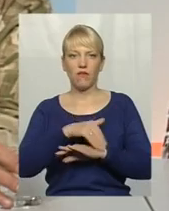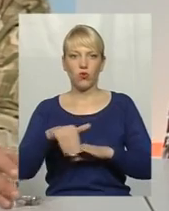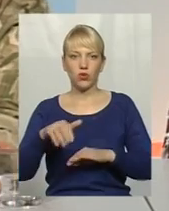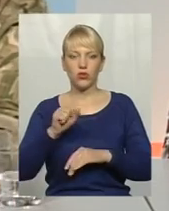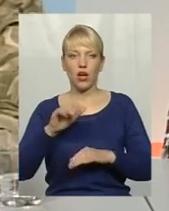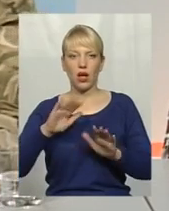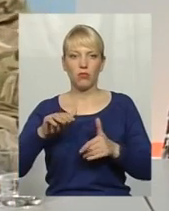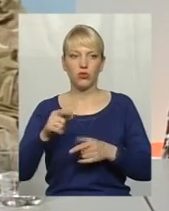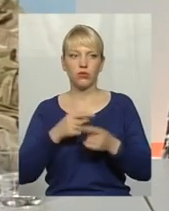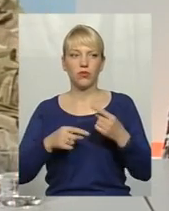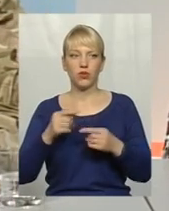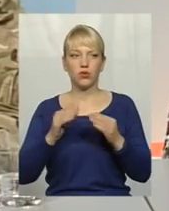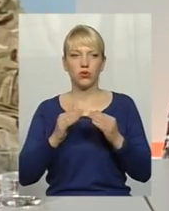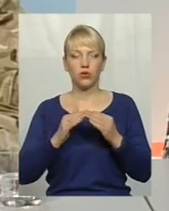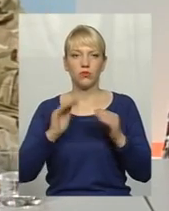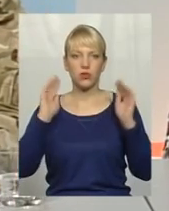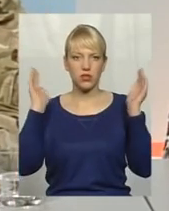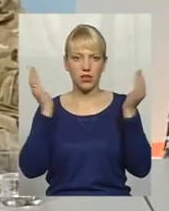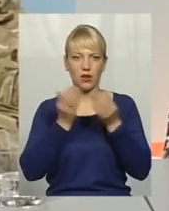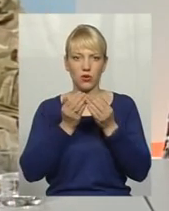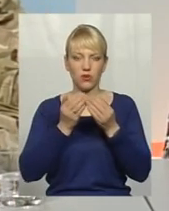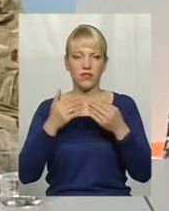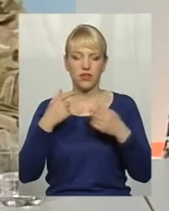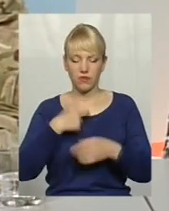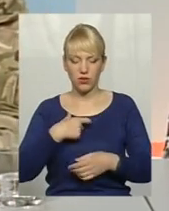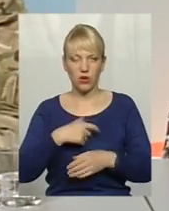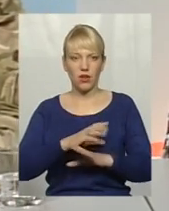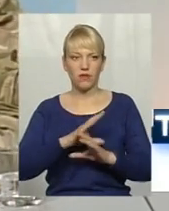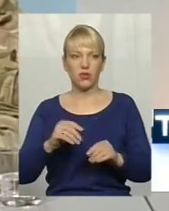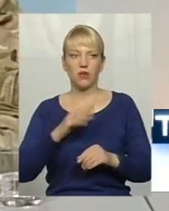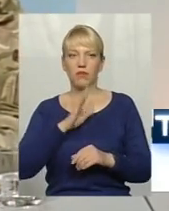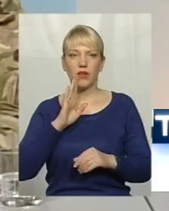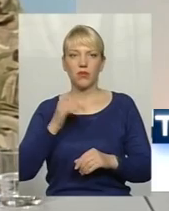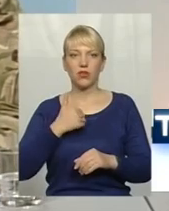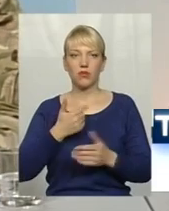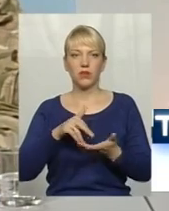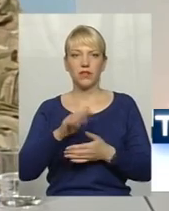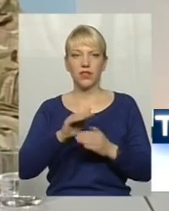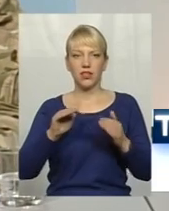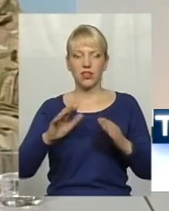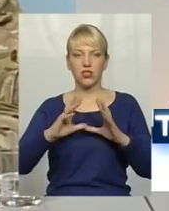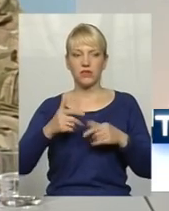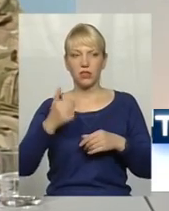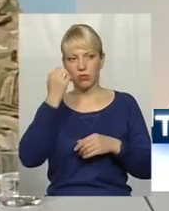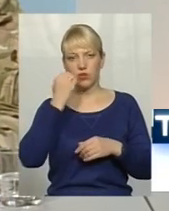а потім вернувся додому, закрився, замкнувся в собі. І каже, мама, я хотів піти в дитячий світ, подякувати дівчатам,